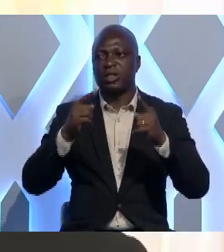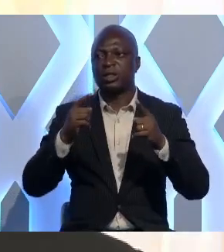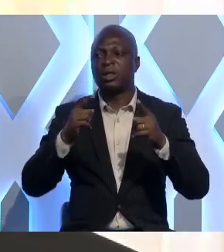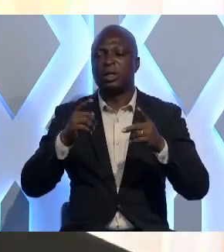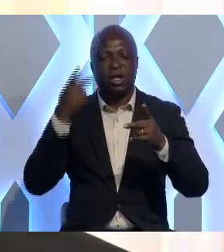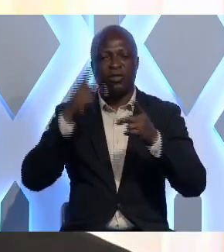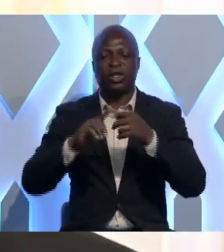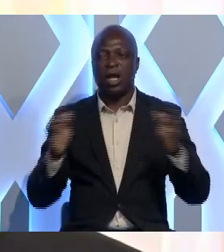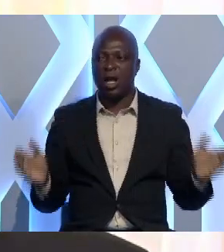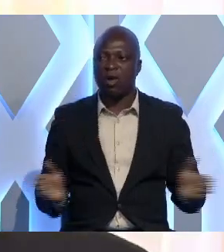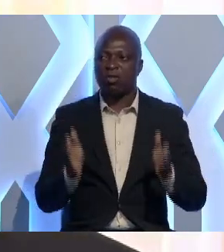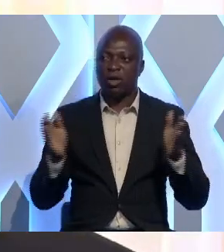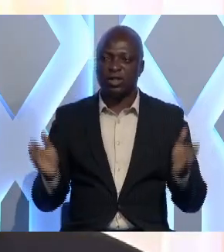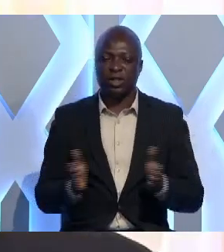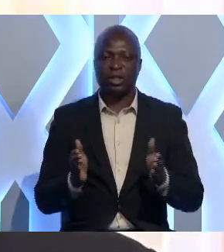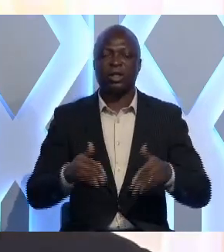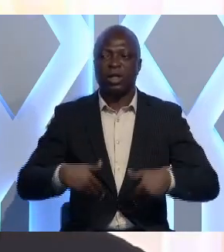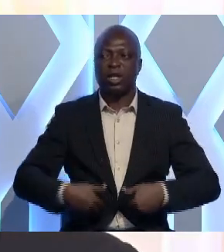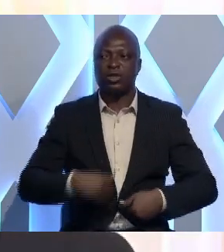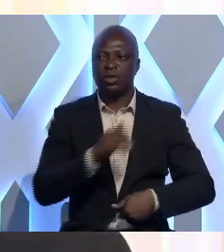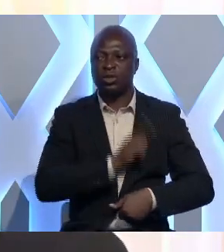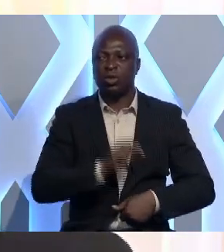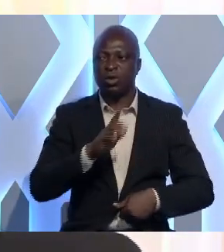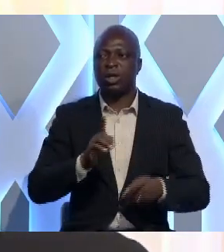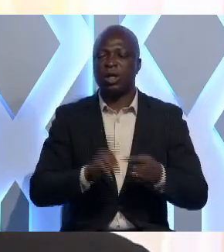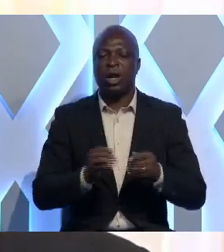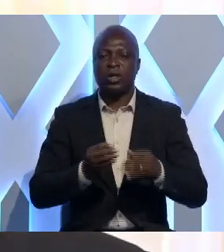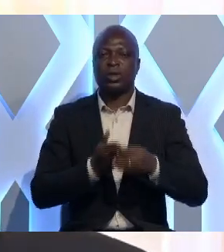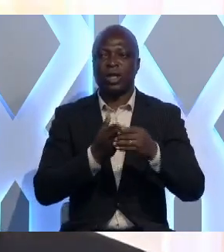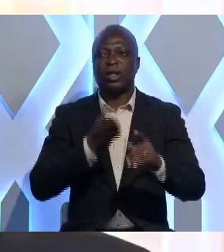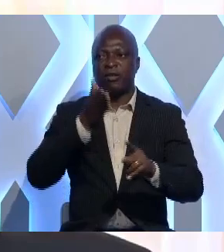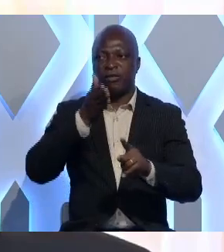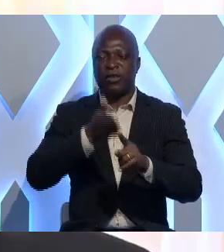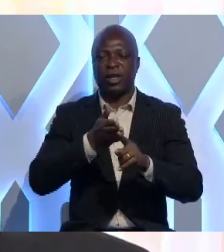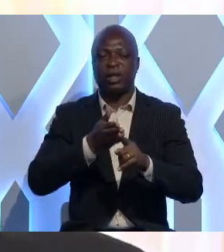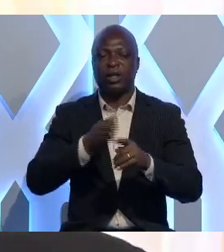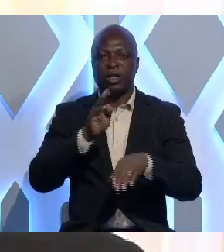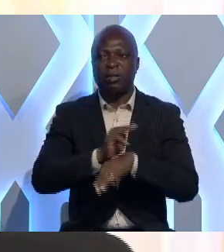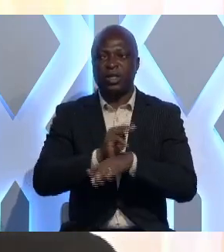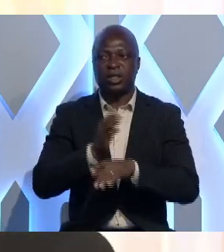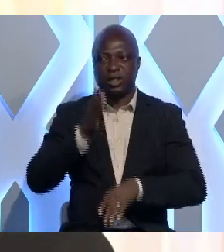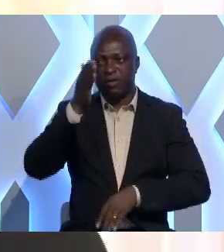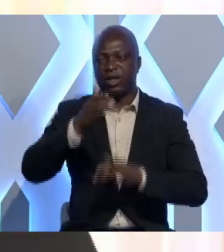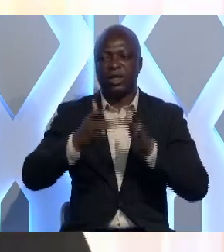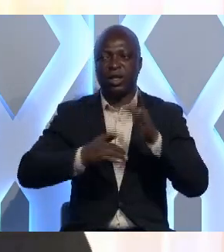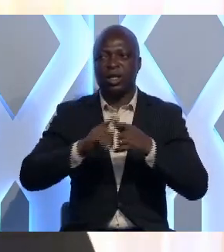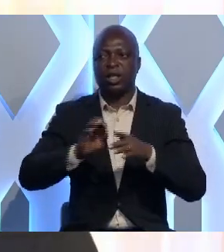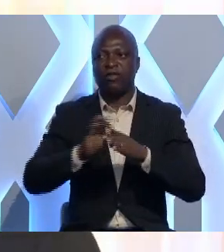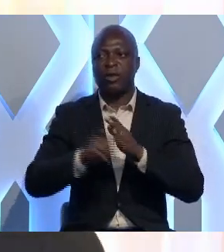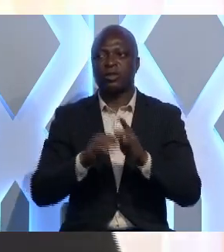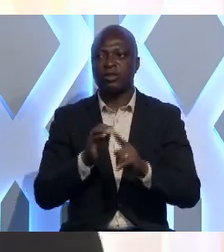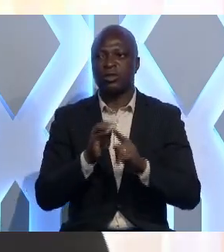visent à encourager les jeunes togolais à s'orienter vers des métiers d'avenir grâce à des formations